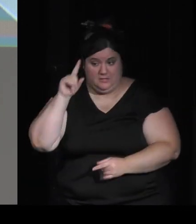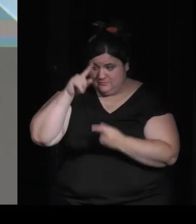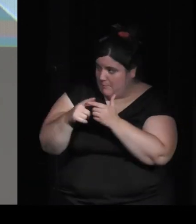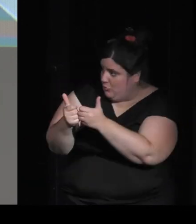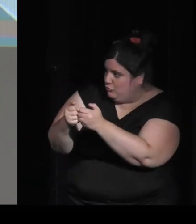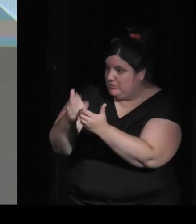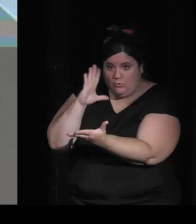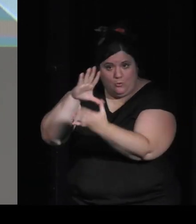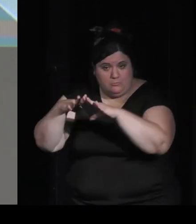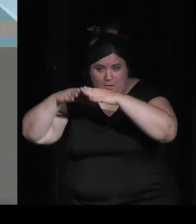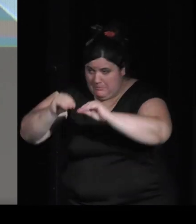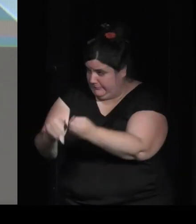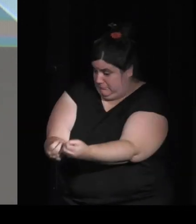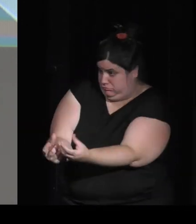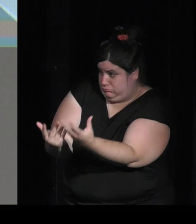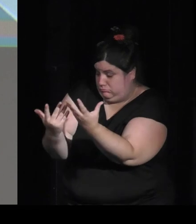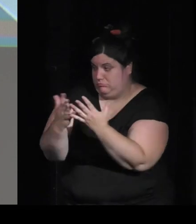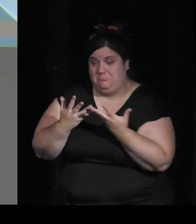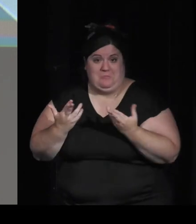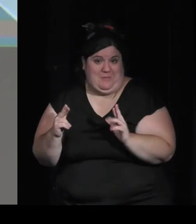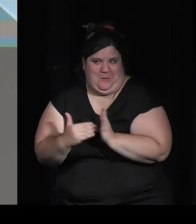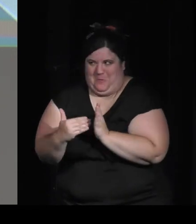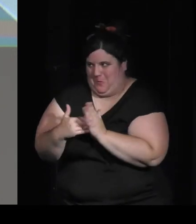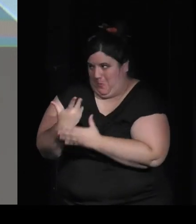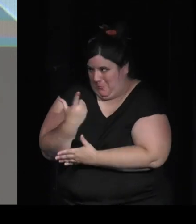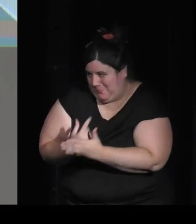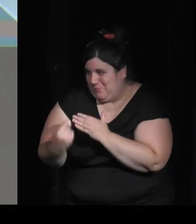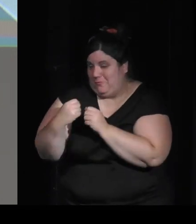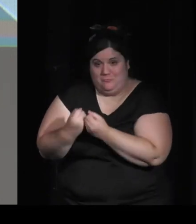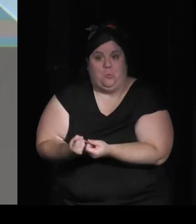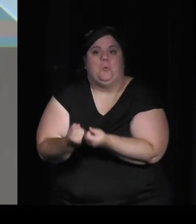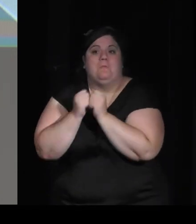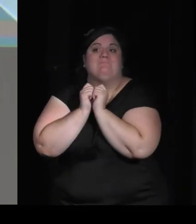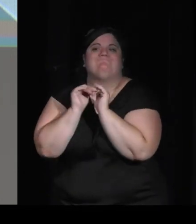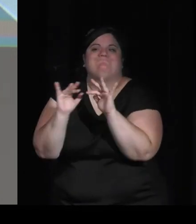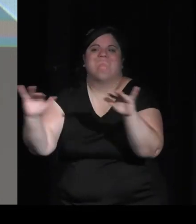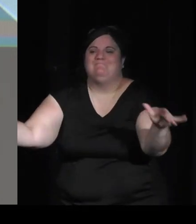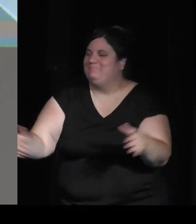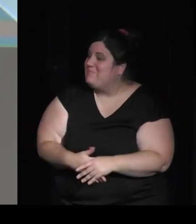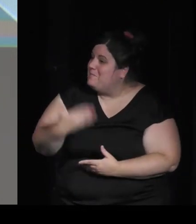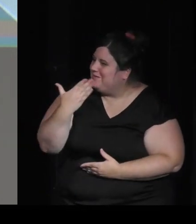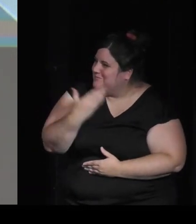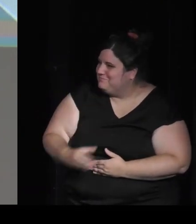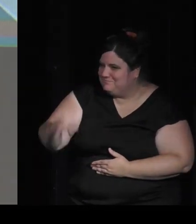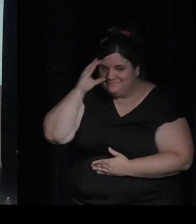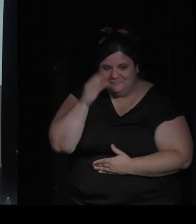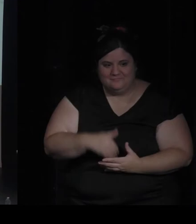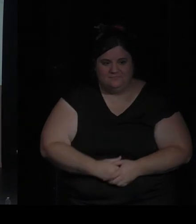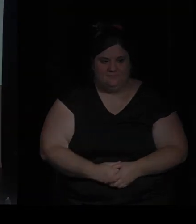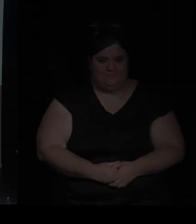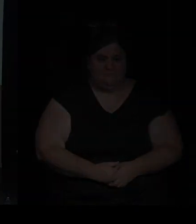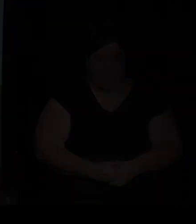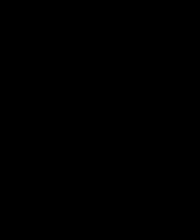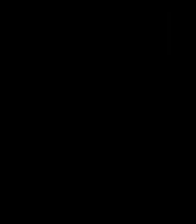encore plus pour étendre encore cette belle parole autour du jeu merci applaudissements applaudissements